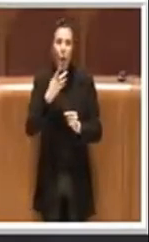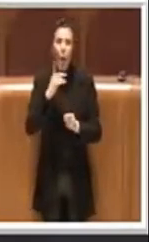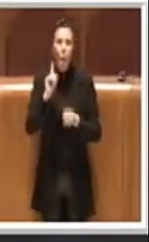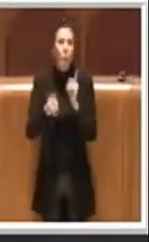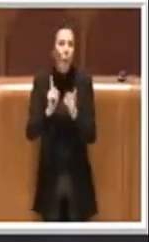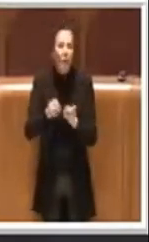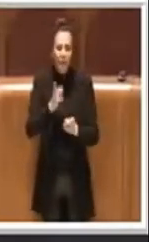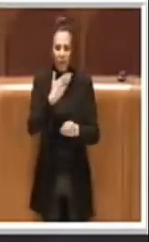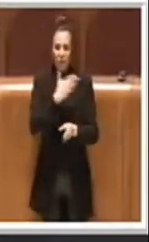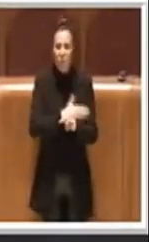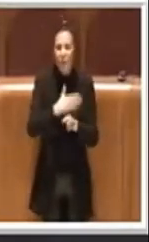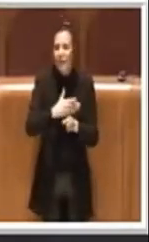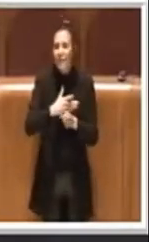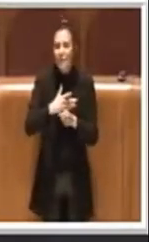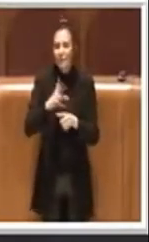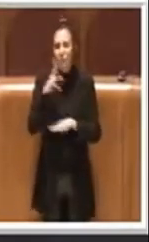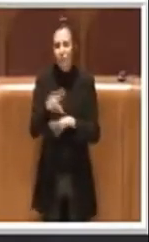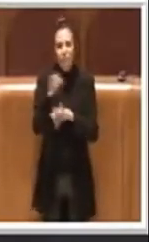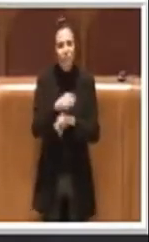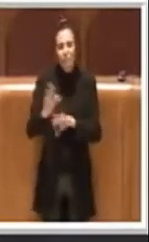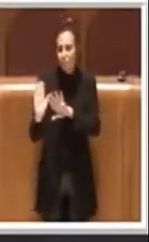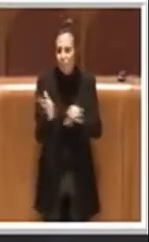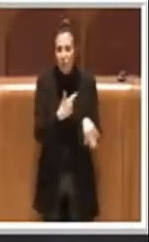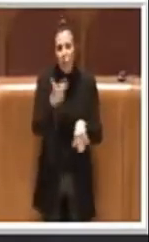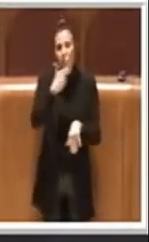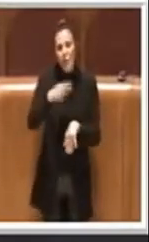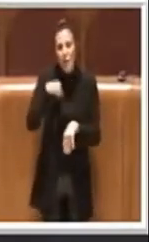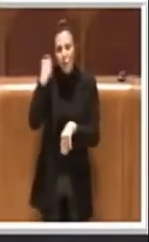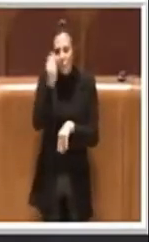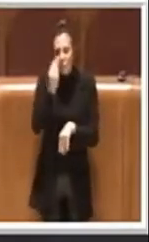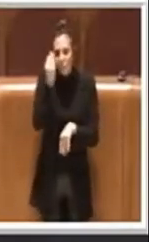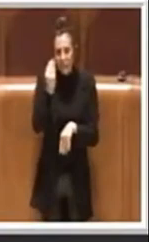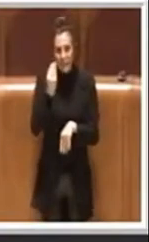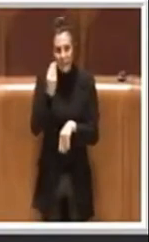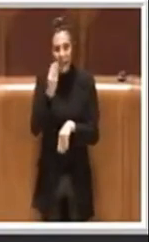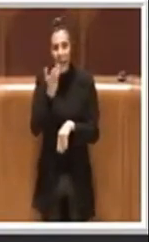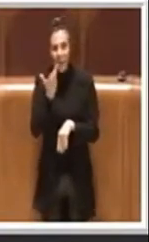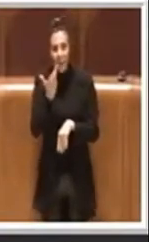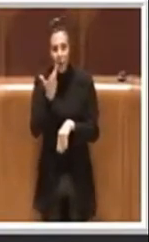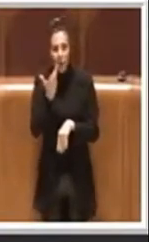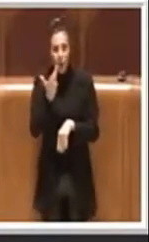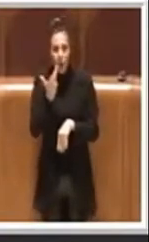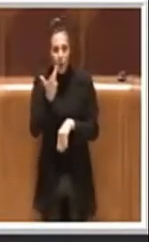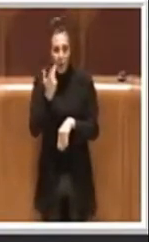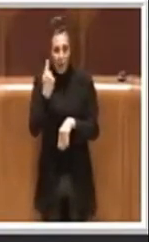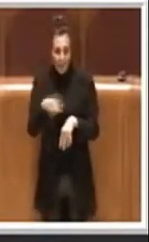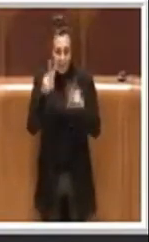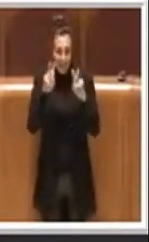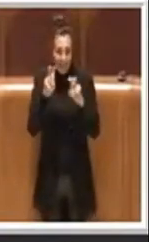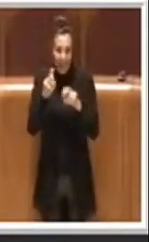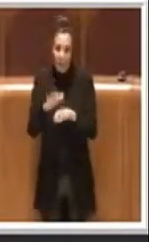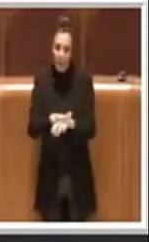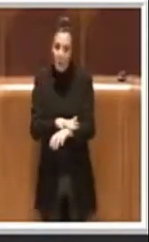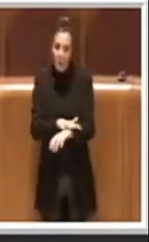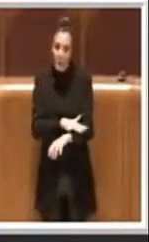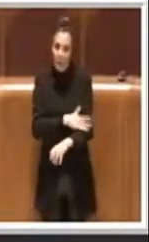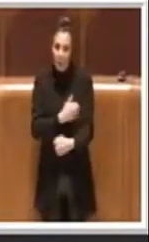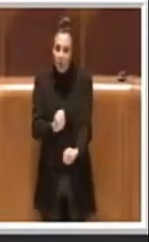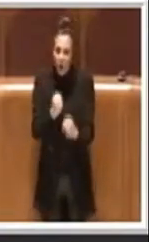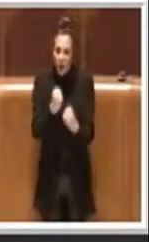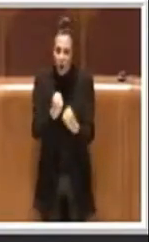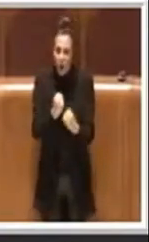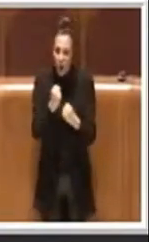facendo in questo momento, perché riteniamo che comunque almeno ritengo che temi di grande sensibilità, di grande